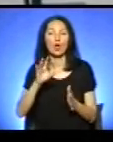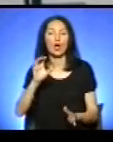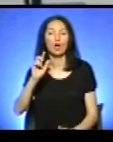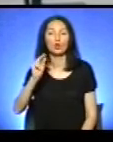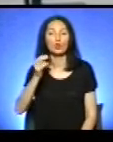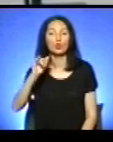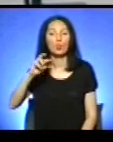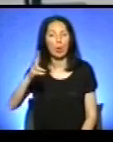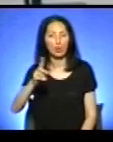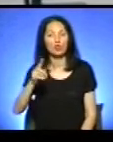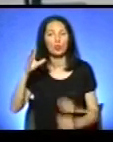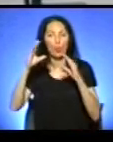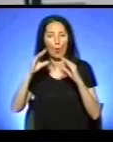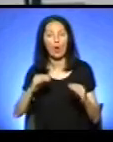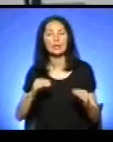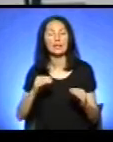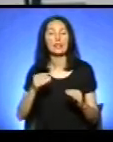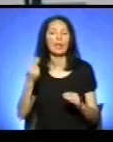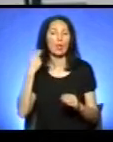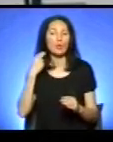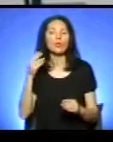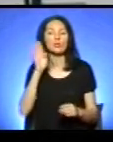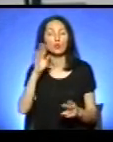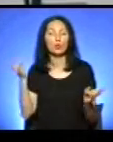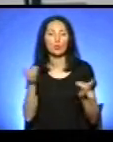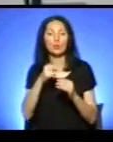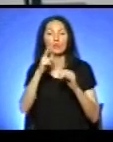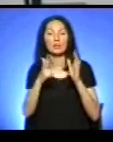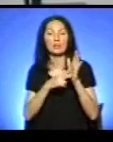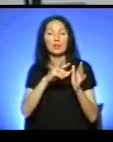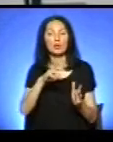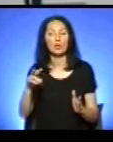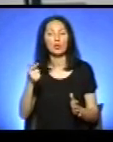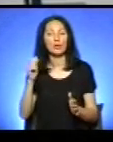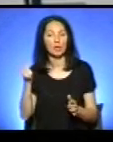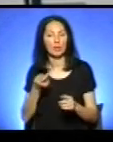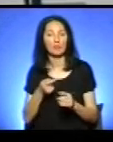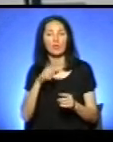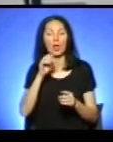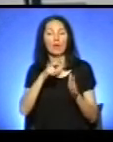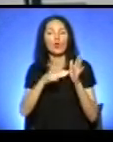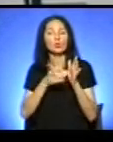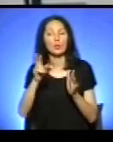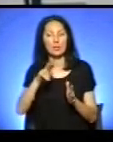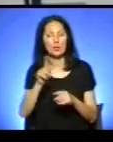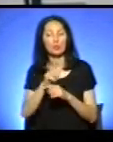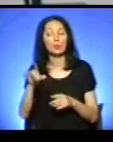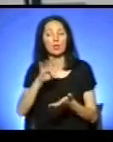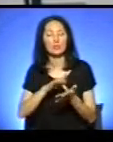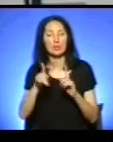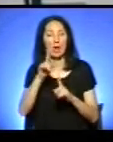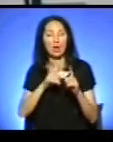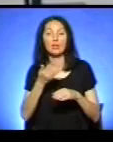За його словами, щоб погасити заборгованість за воду, потрібно 18 мільйонів гривень. Зазначу, 8 серпня Тернопільська міська рада виділила